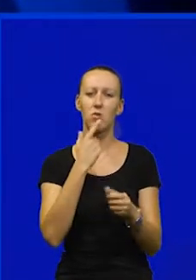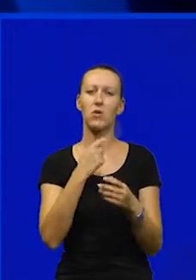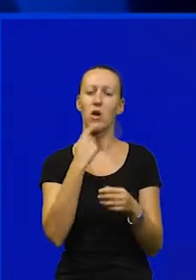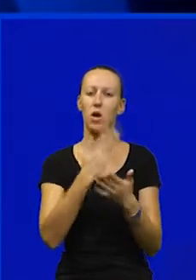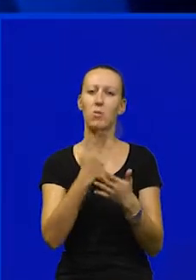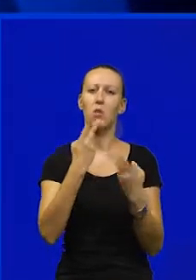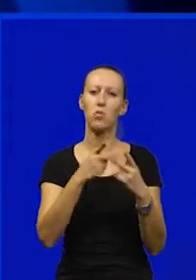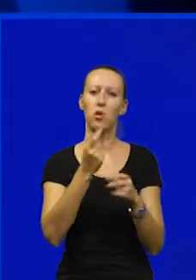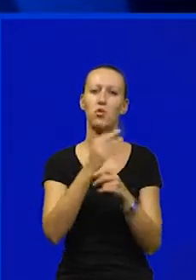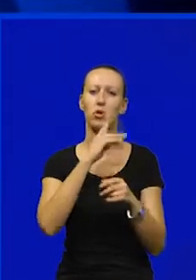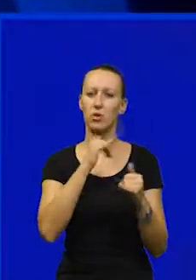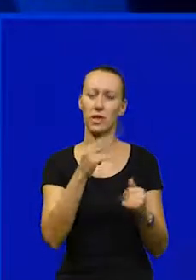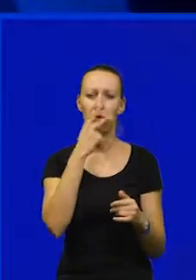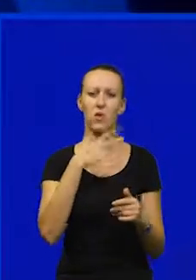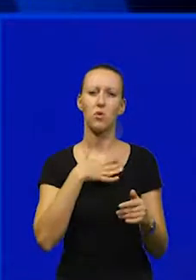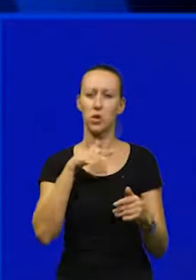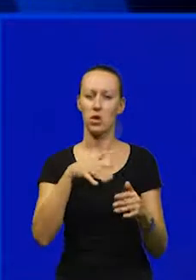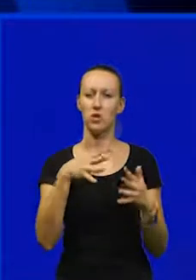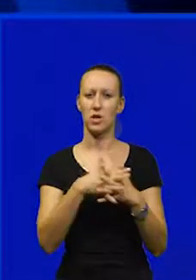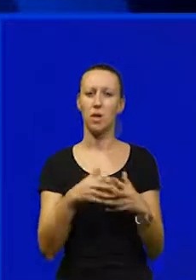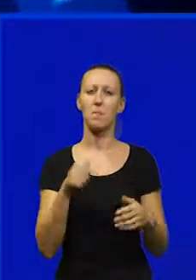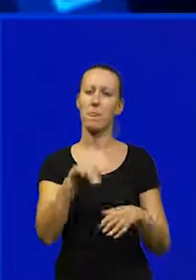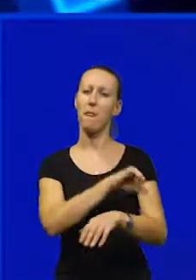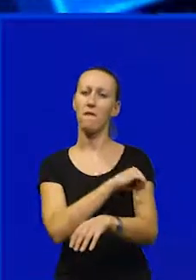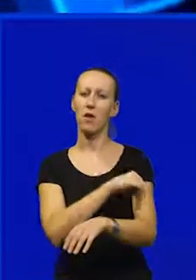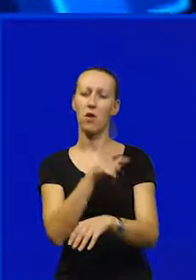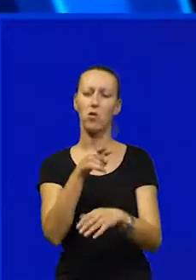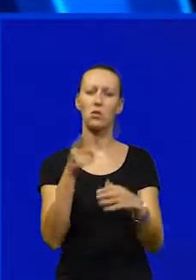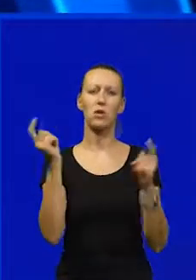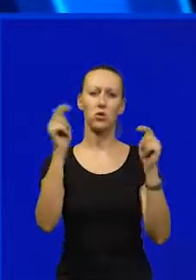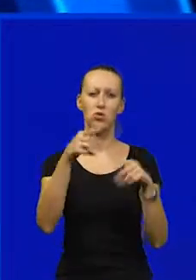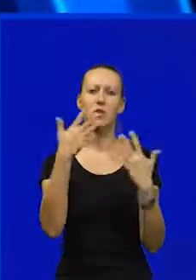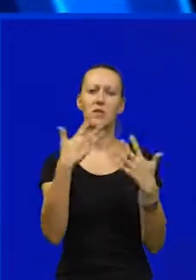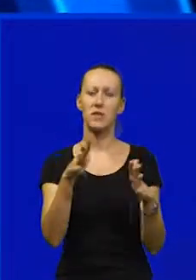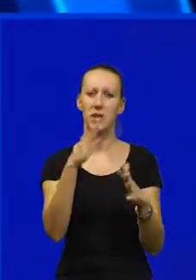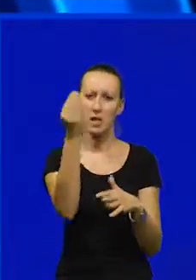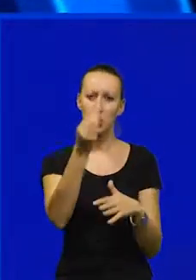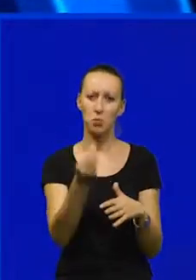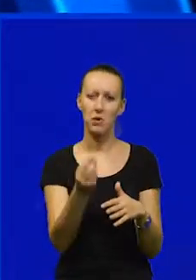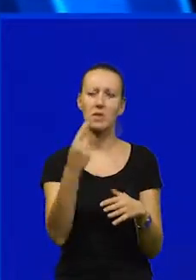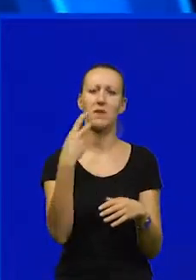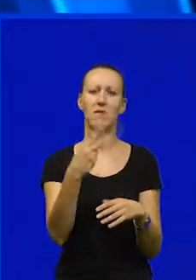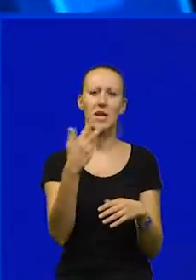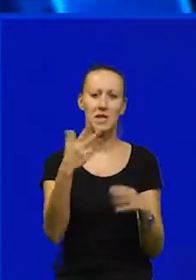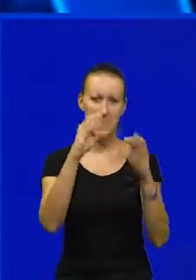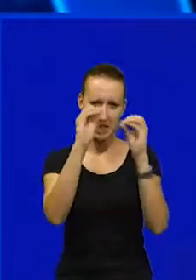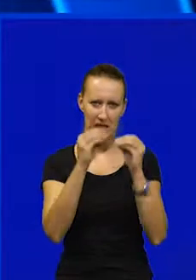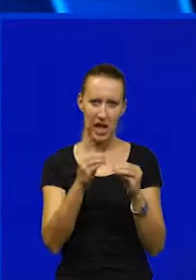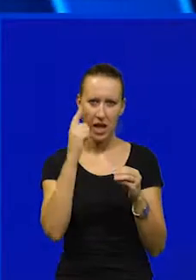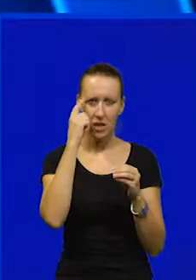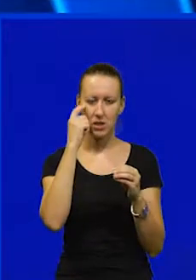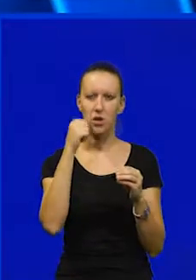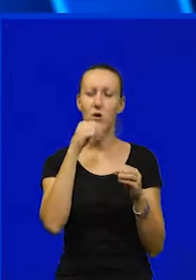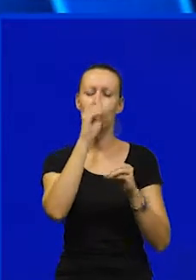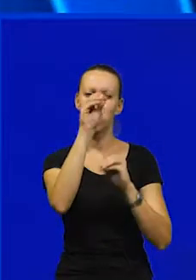drugačije od onoga što se može do sada vidjelo na vizuali ove godine na festivalu prisutno 19 umjetnika s 23 instalacije koje su